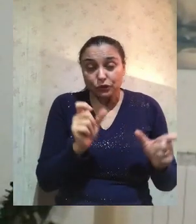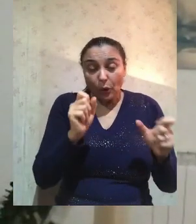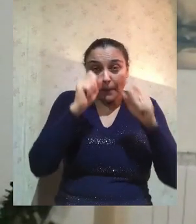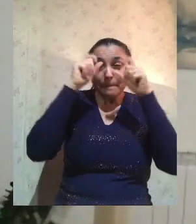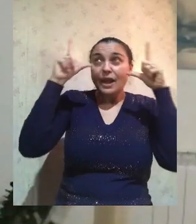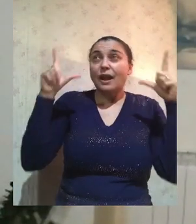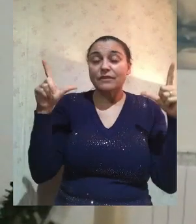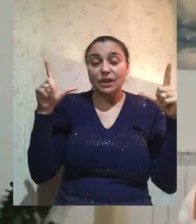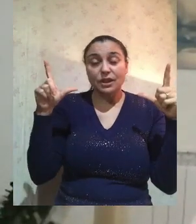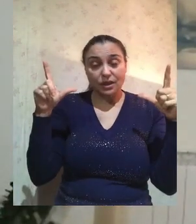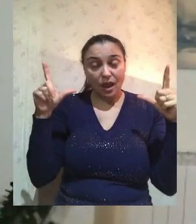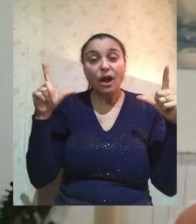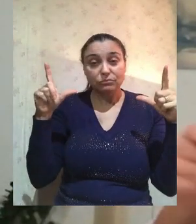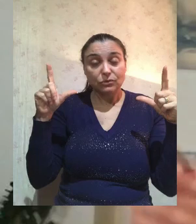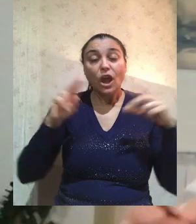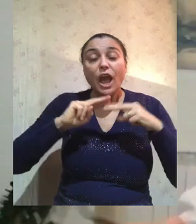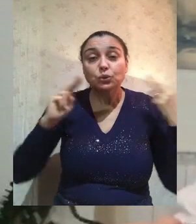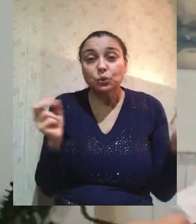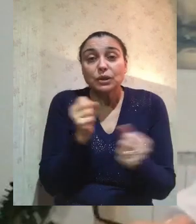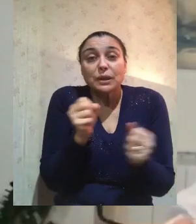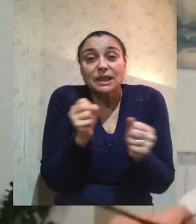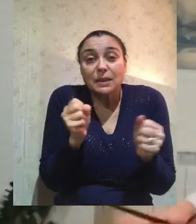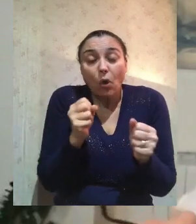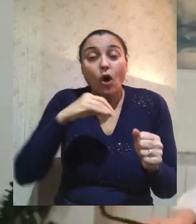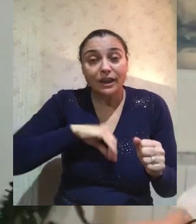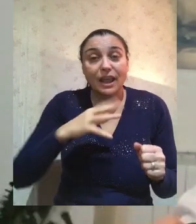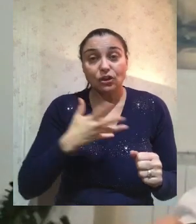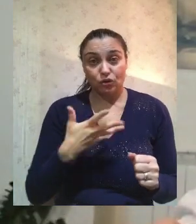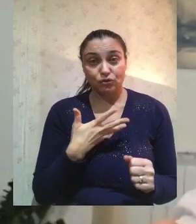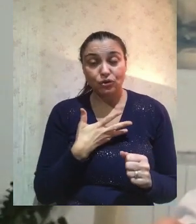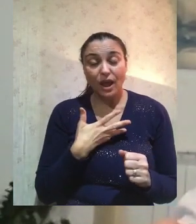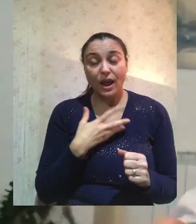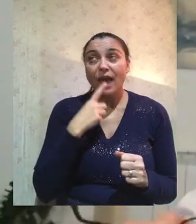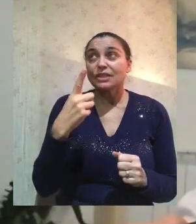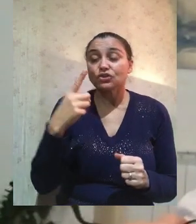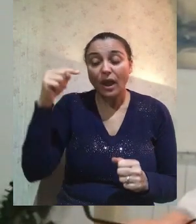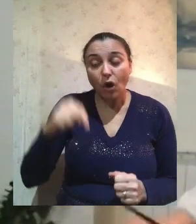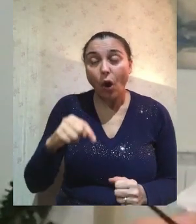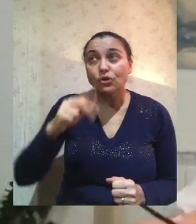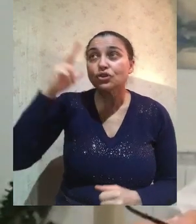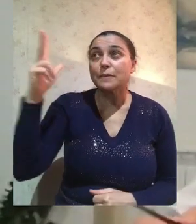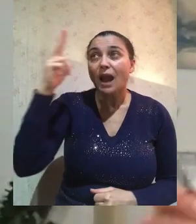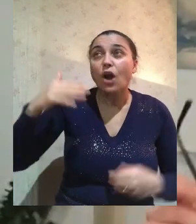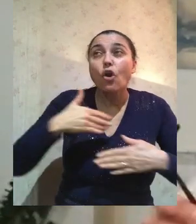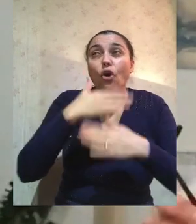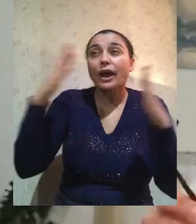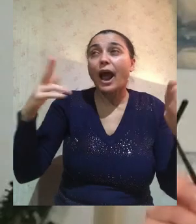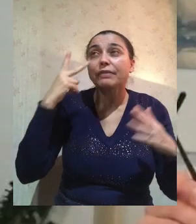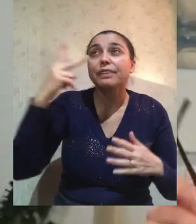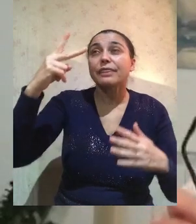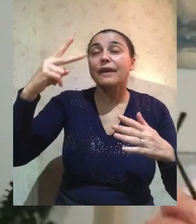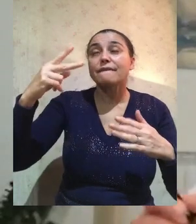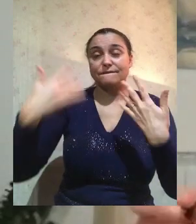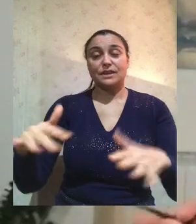Gesù in mezzo alla folla, tutti pieni di spavento dicevano, oggi abbiamo visto cose